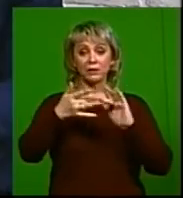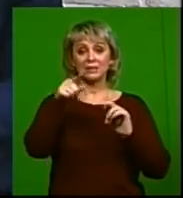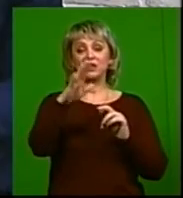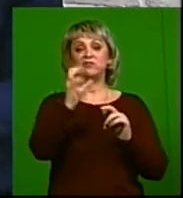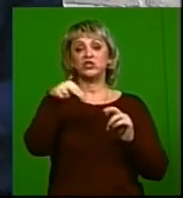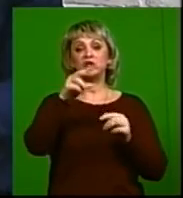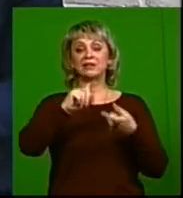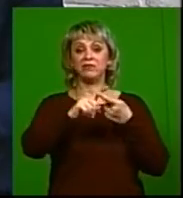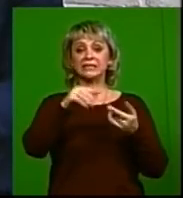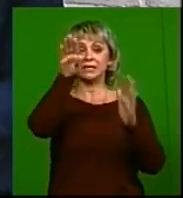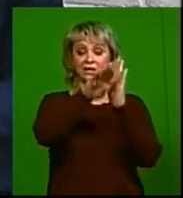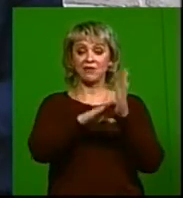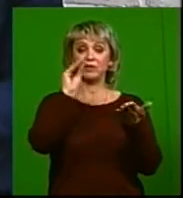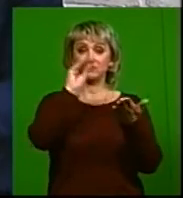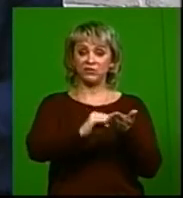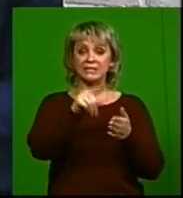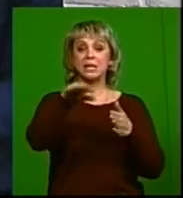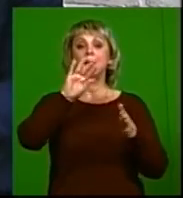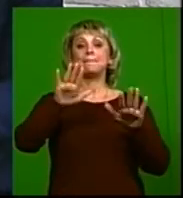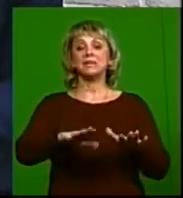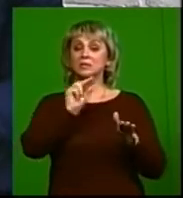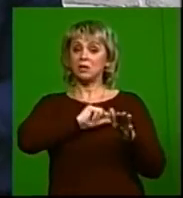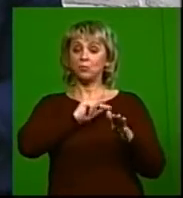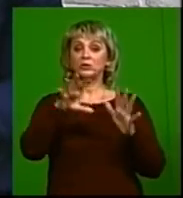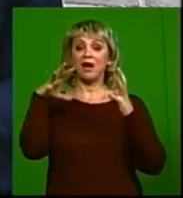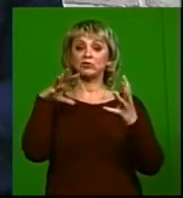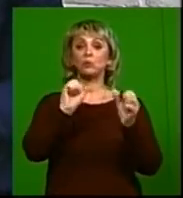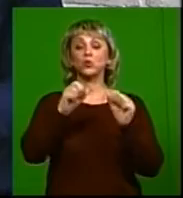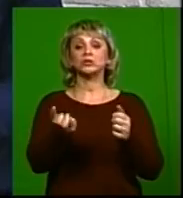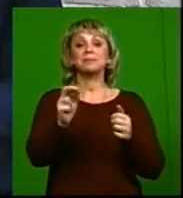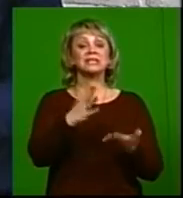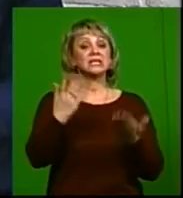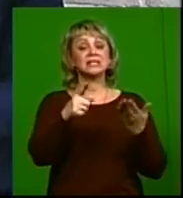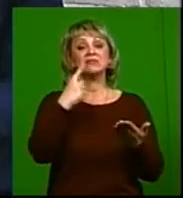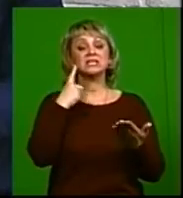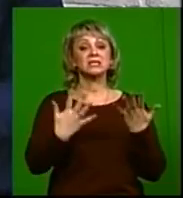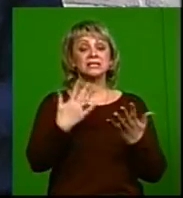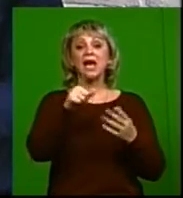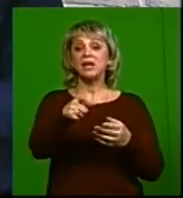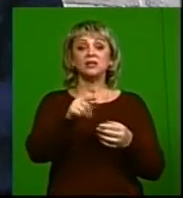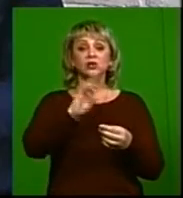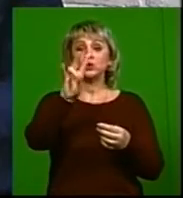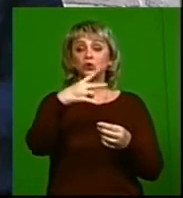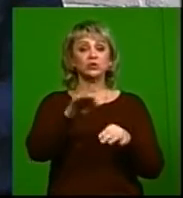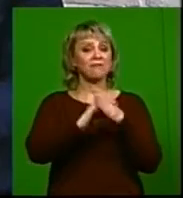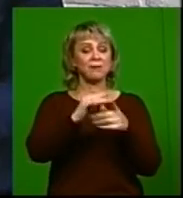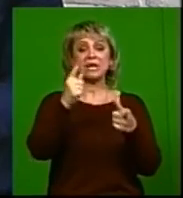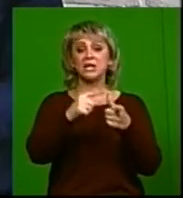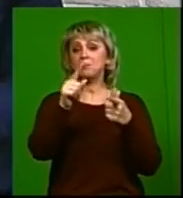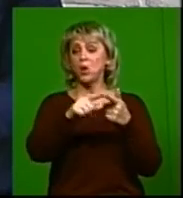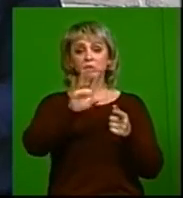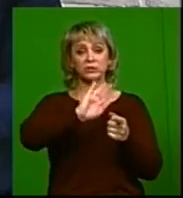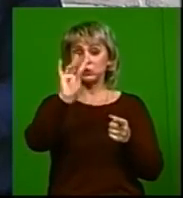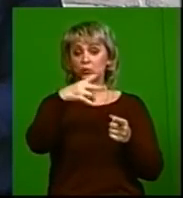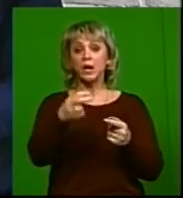-инфекции, график висеть в местах работы этого автомобиля, и можно прийти, если вы стесняли, это анонимно, не надо никаких документов предоставлять,